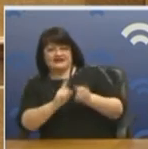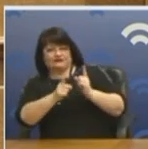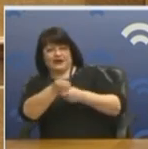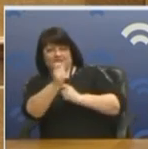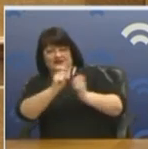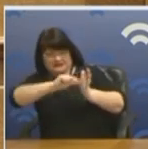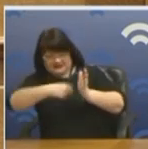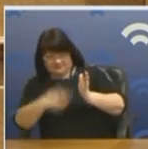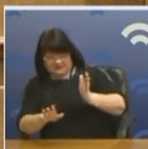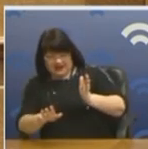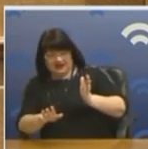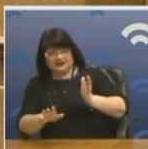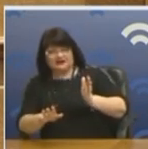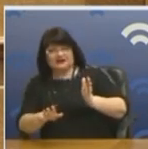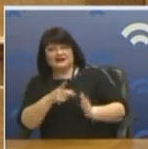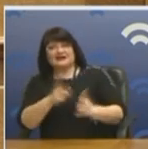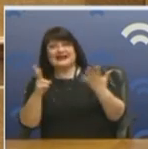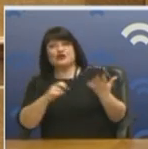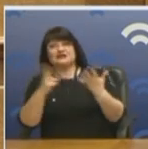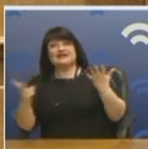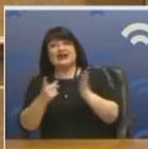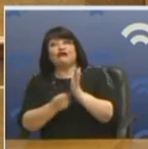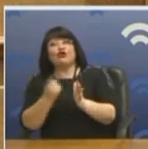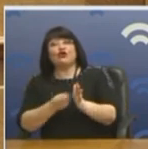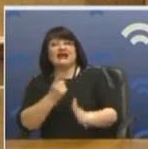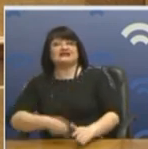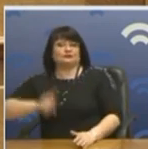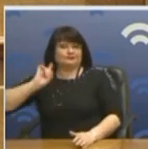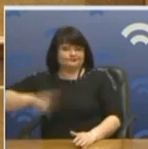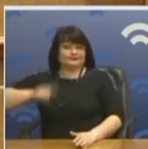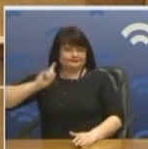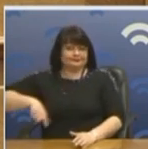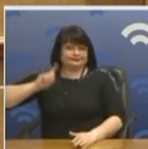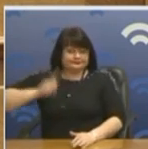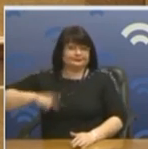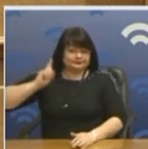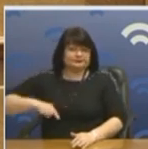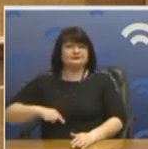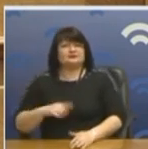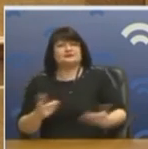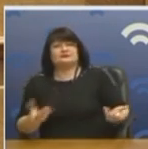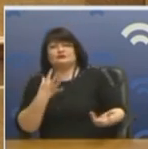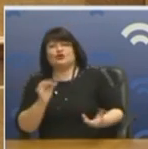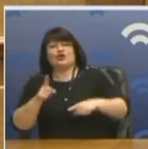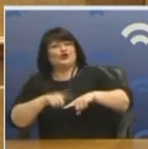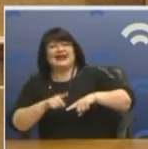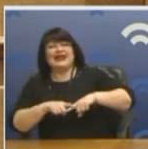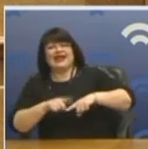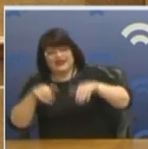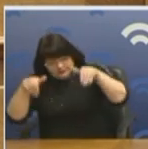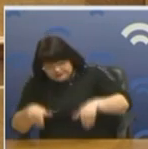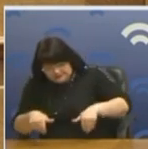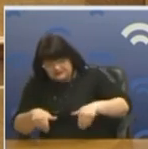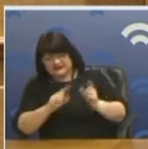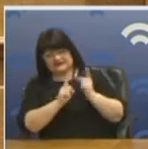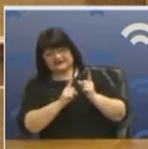εσείς, την τηρούν οι κύριοι, αλλά υπάρχουν 27 παραβιάσεις, που έγιναν εσχάτως. Για ποιο λόγο η Ελλάδα να τηρεί μια συμφωνία, που